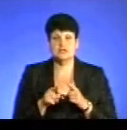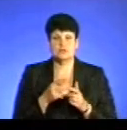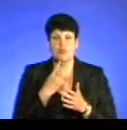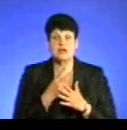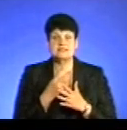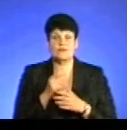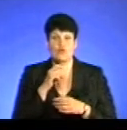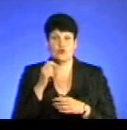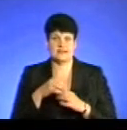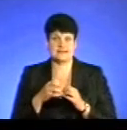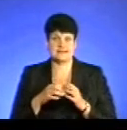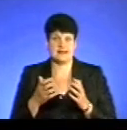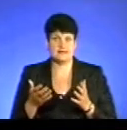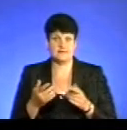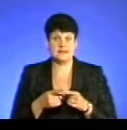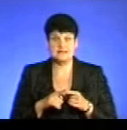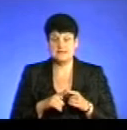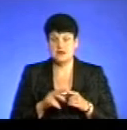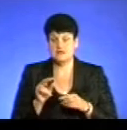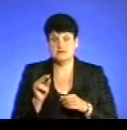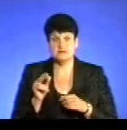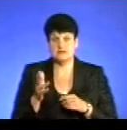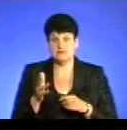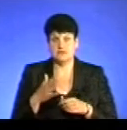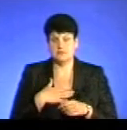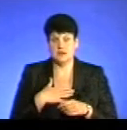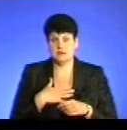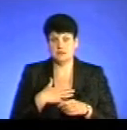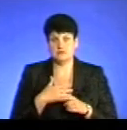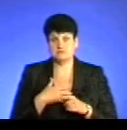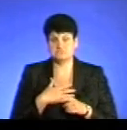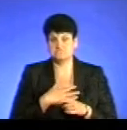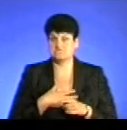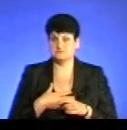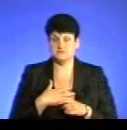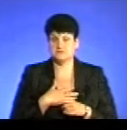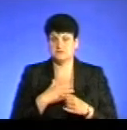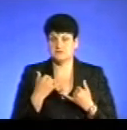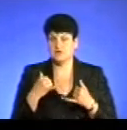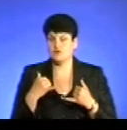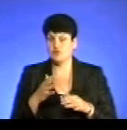Україні. І це цифра, як на мене, досить тривожна, тому що